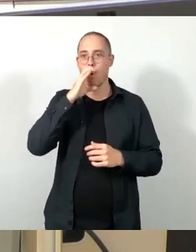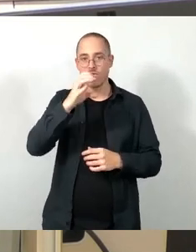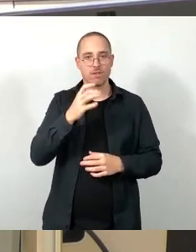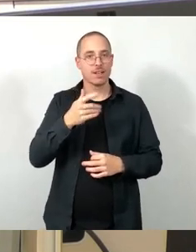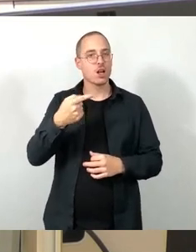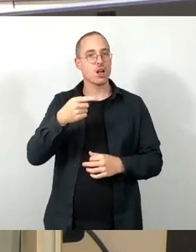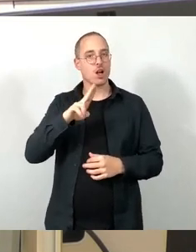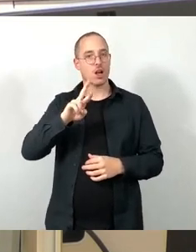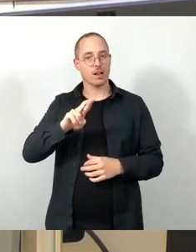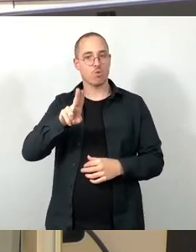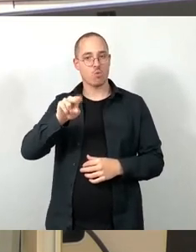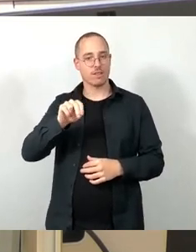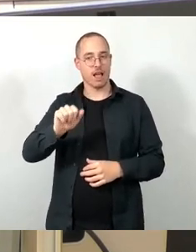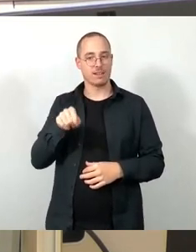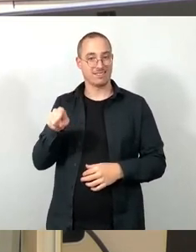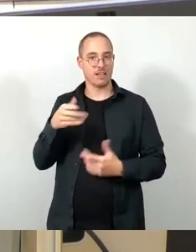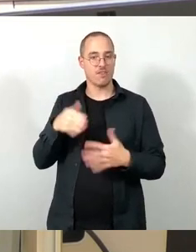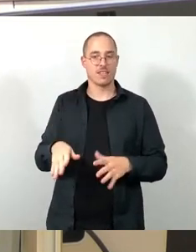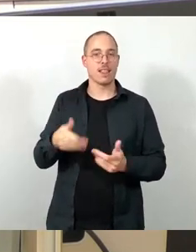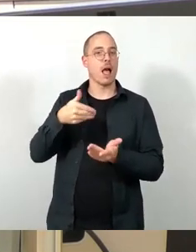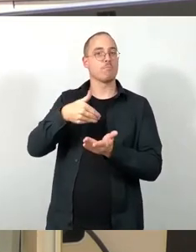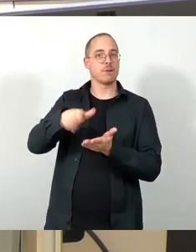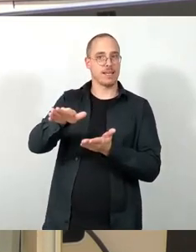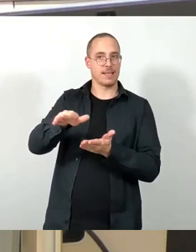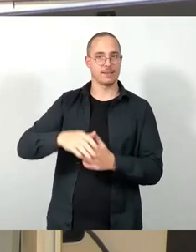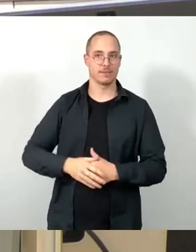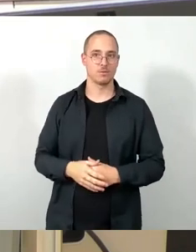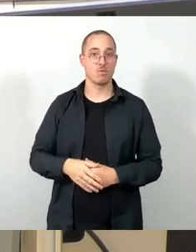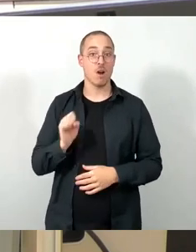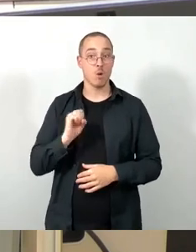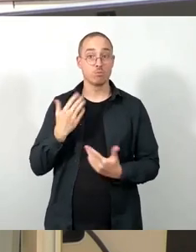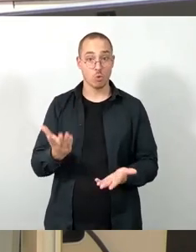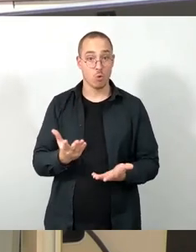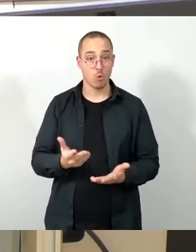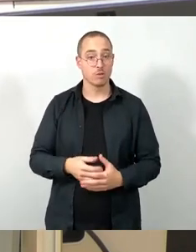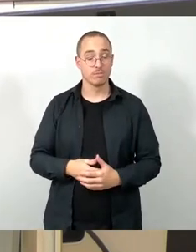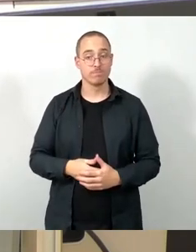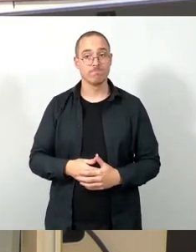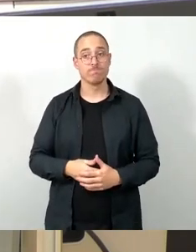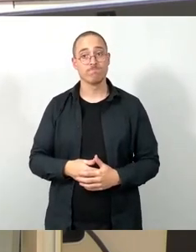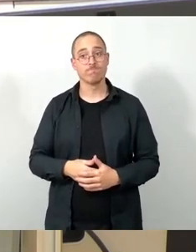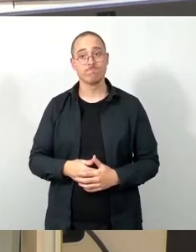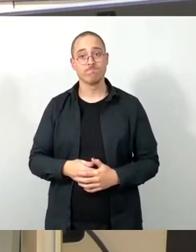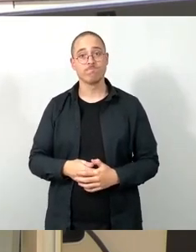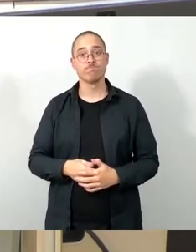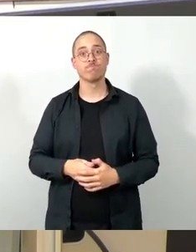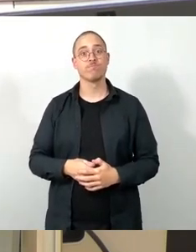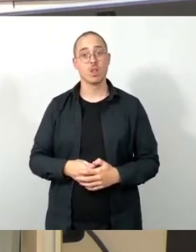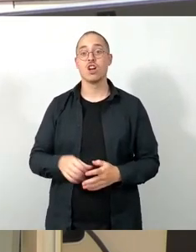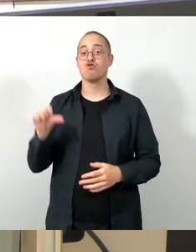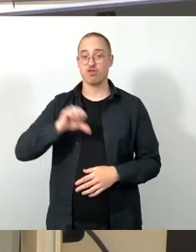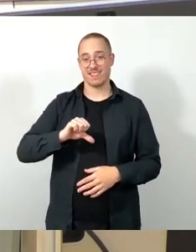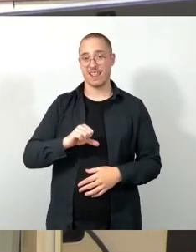dabei sein konnten, auch bei der Diskussion im Kulturausschuss, der Grund dafür war tatsächlich eine schlechte Präsentation